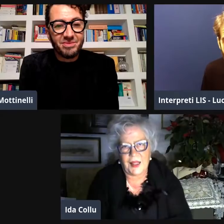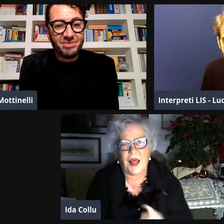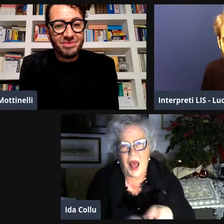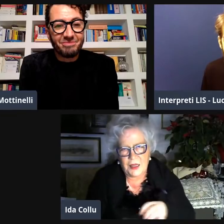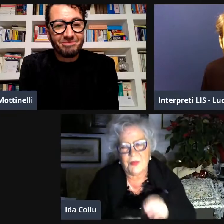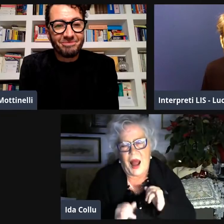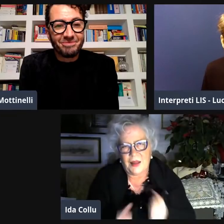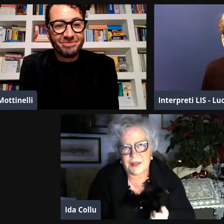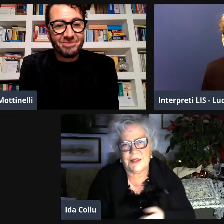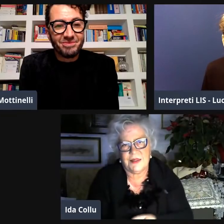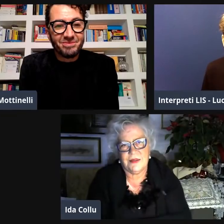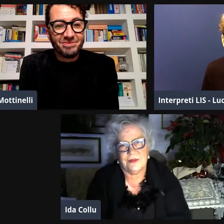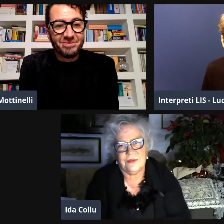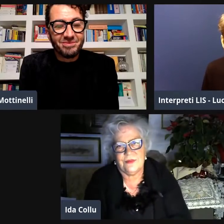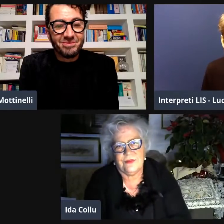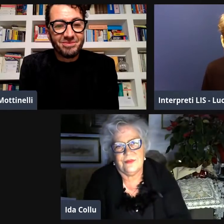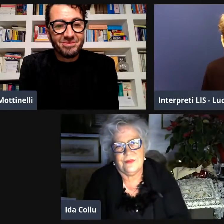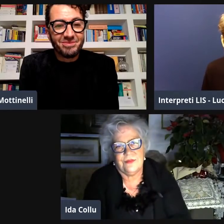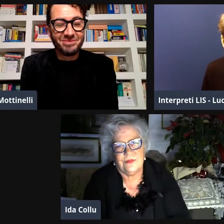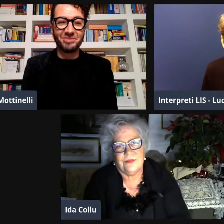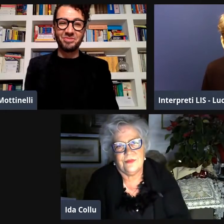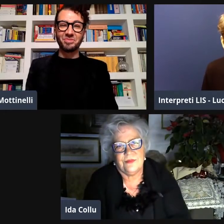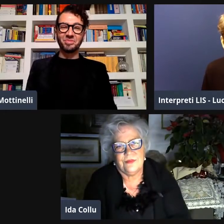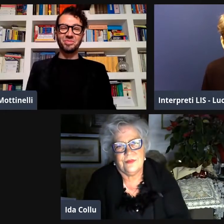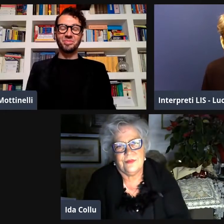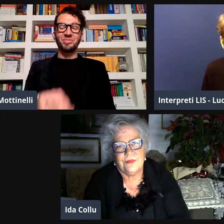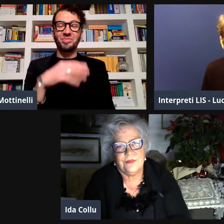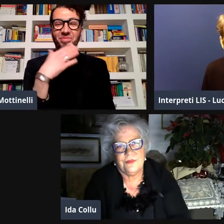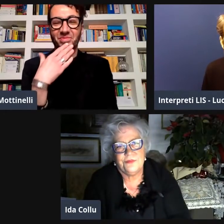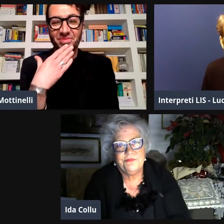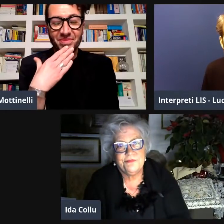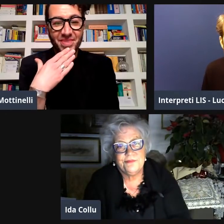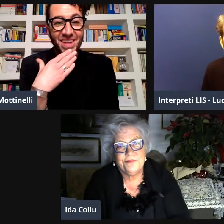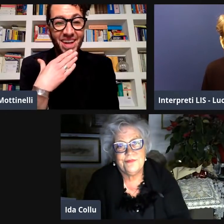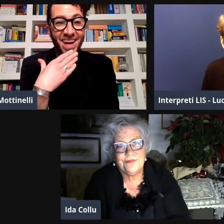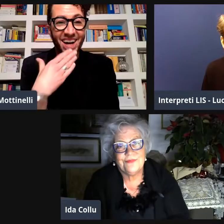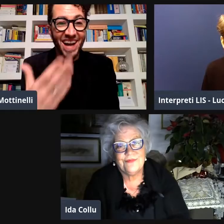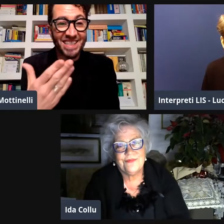cosa che l'uomo non ti può dare gli animali te le danno